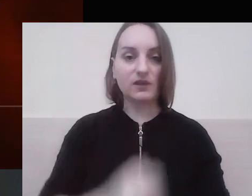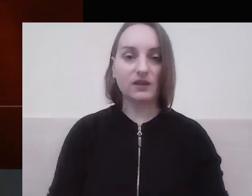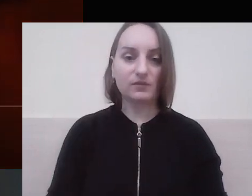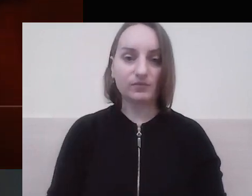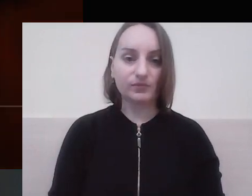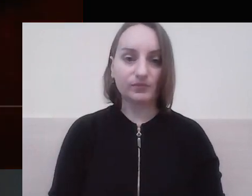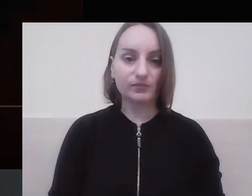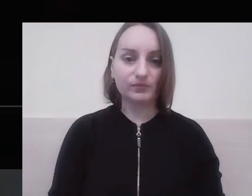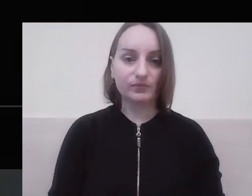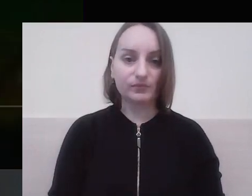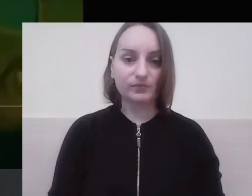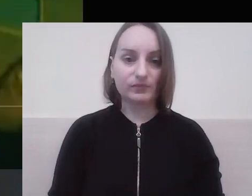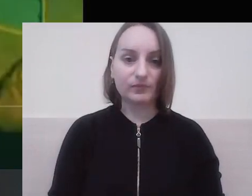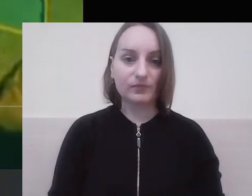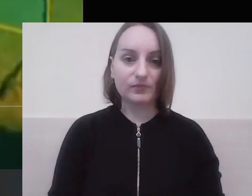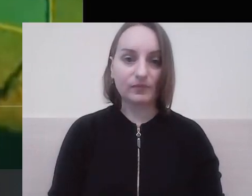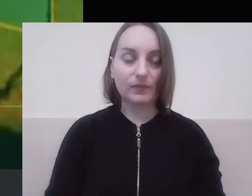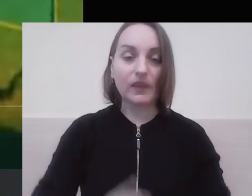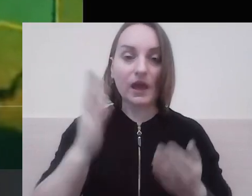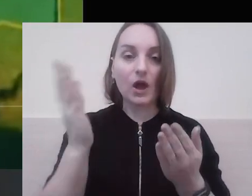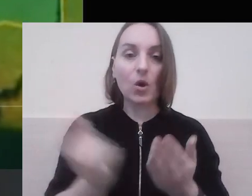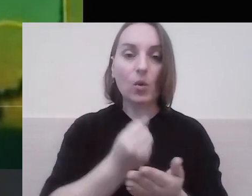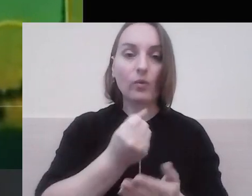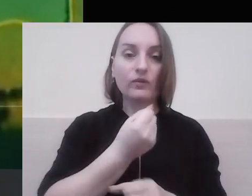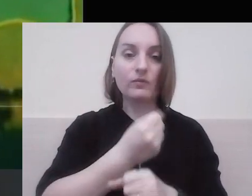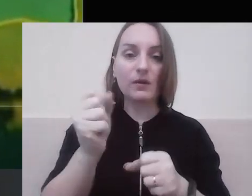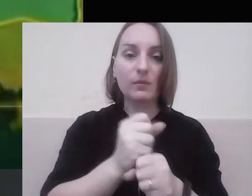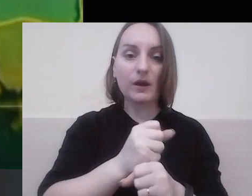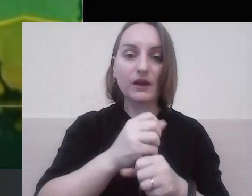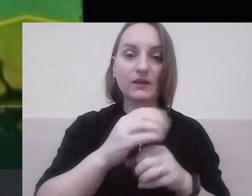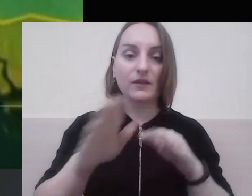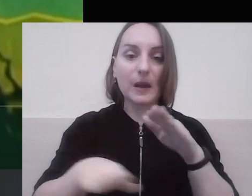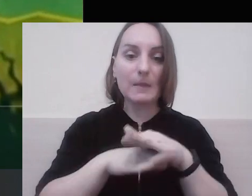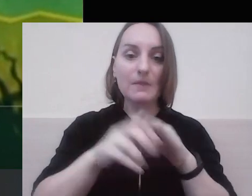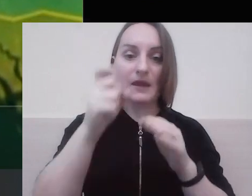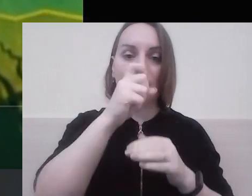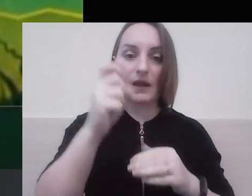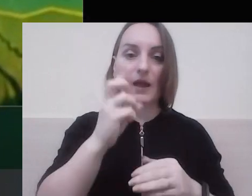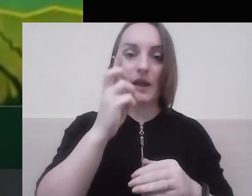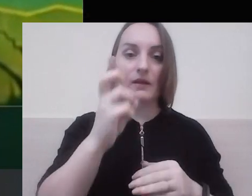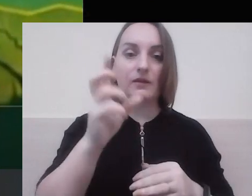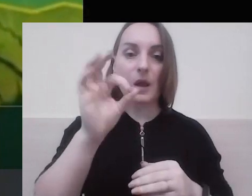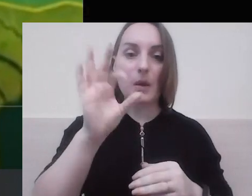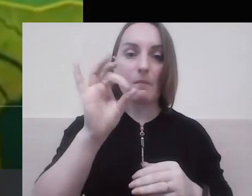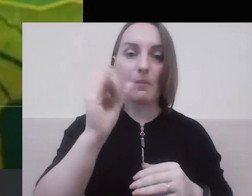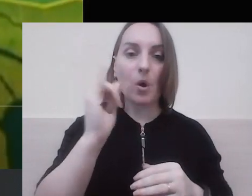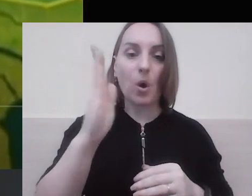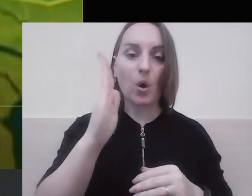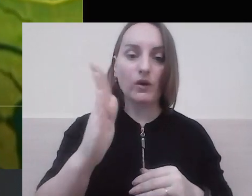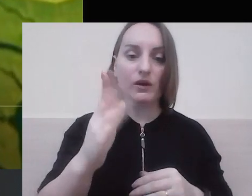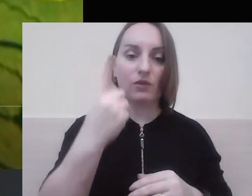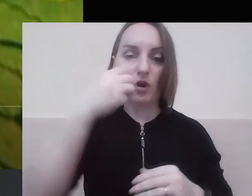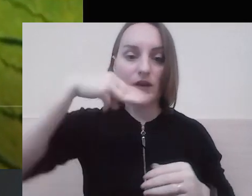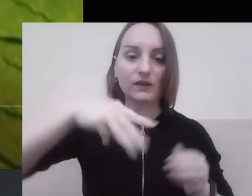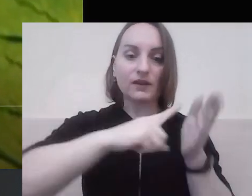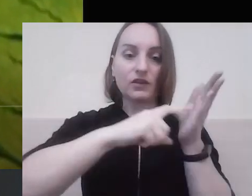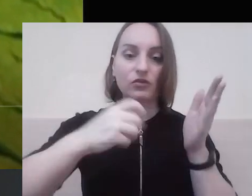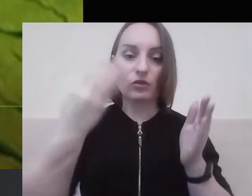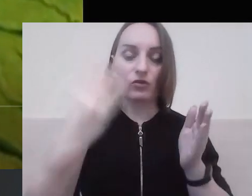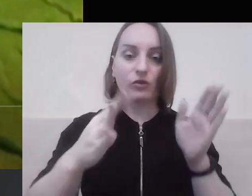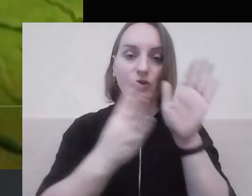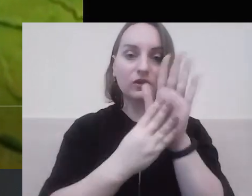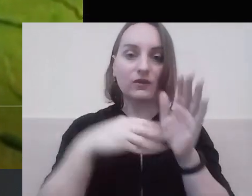і воєвода Київський». Успіх, убитий під Зборовом у серпні 1649 року, призвів до